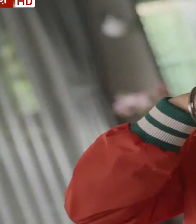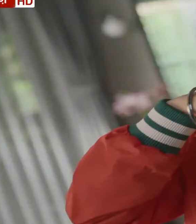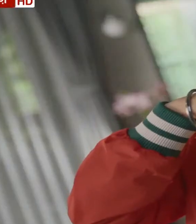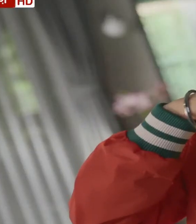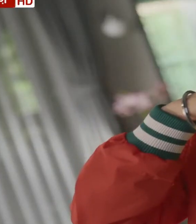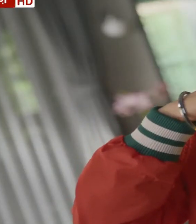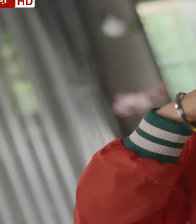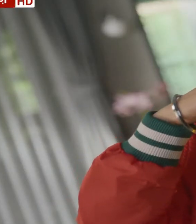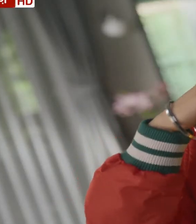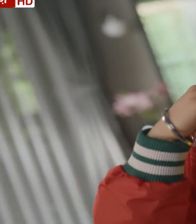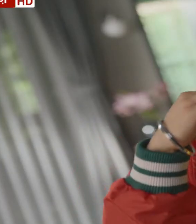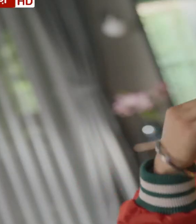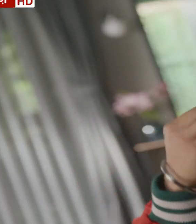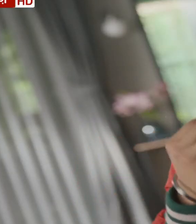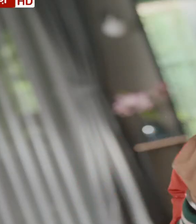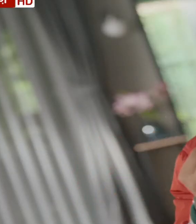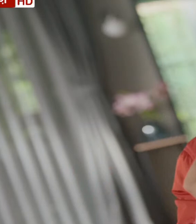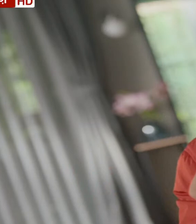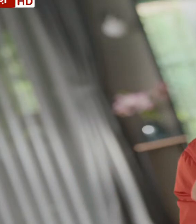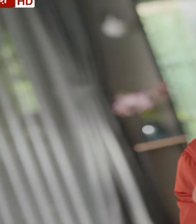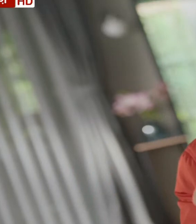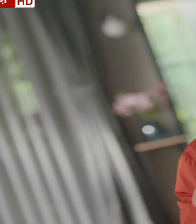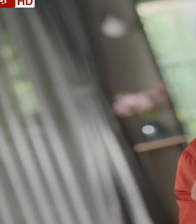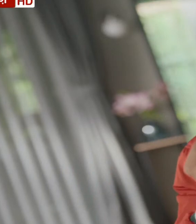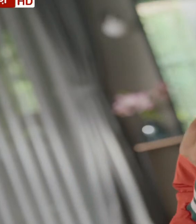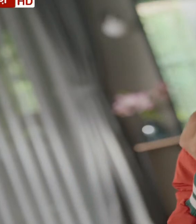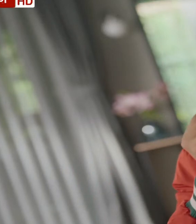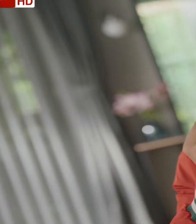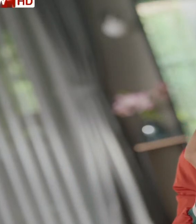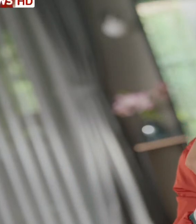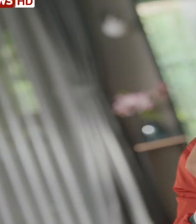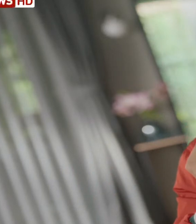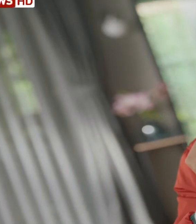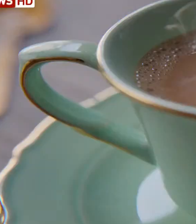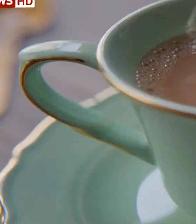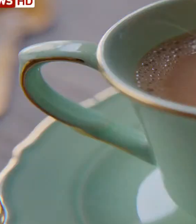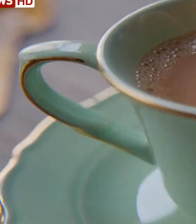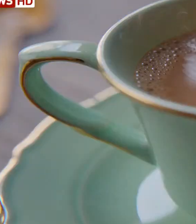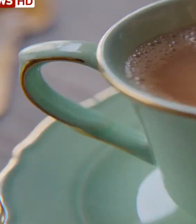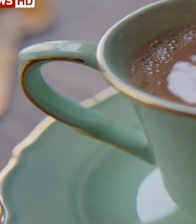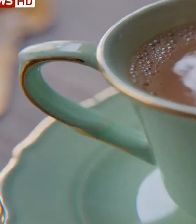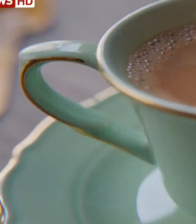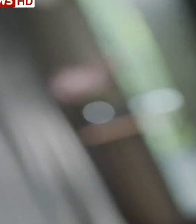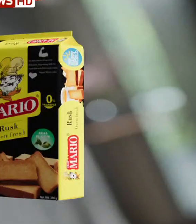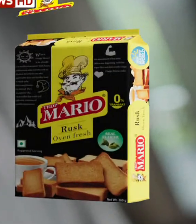मैं कहा जी सब जानते हैं जहां देखें मारियो अपना समझ के खालियो